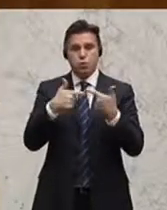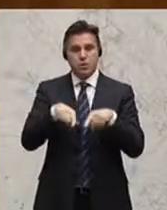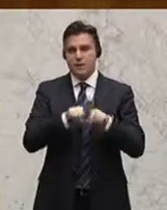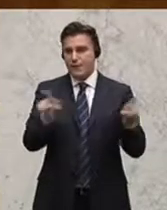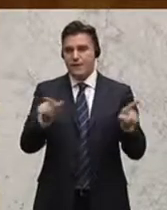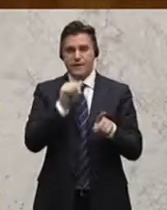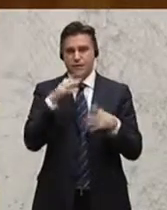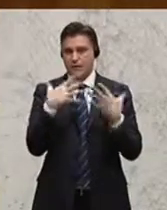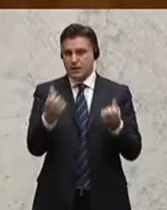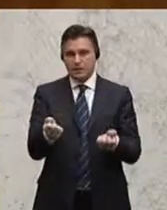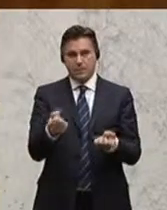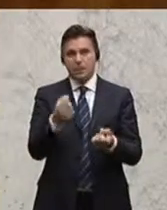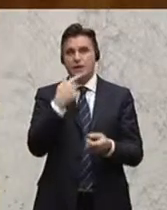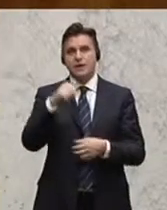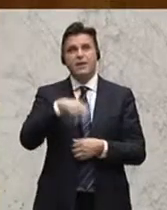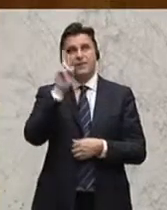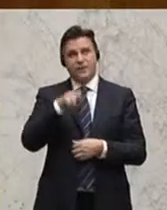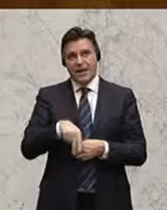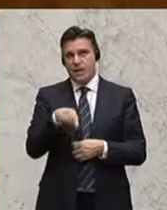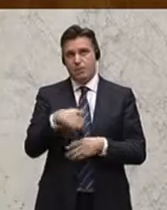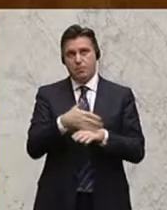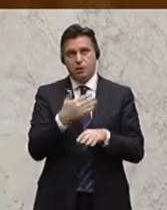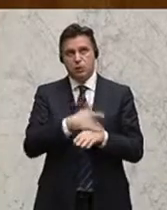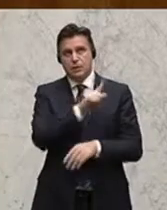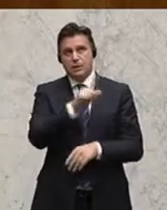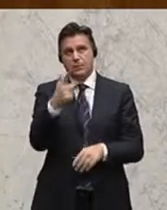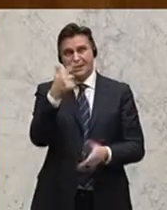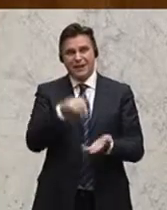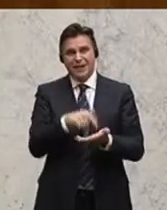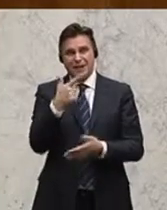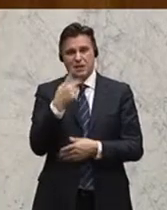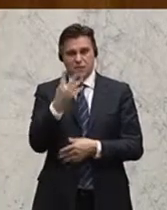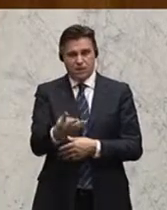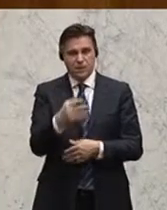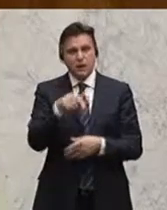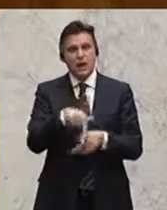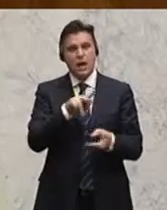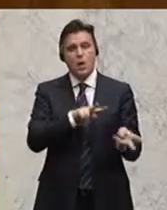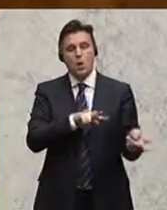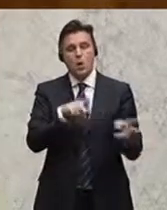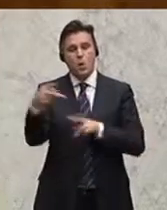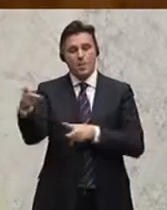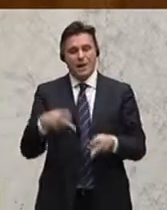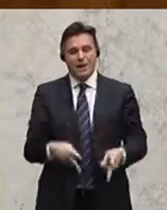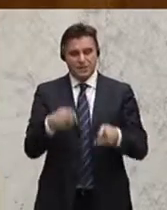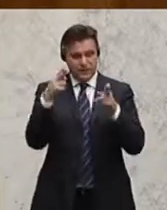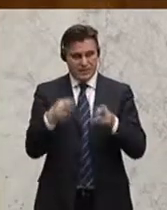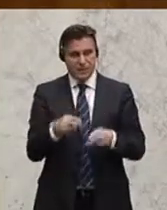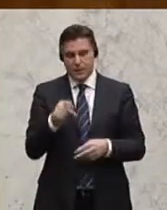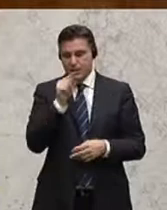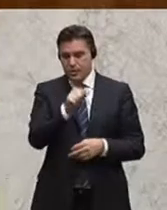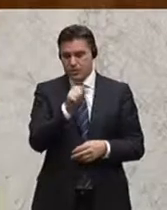Nehmen wir Wien her. Bis 2042 gibt es hier eine Übergangsfrist. Das hier